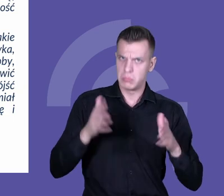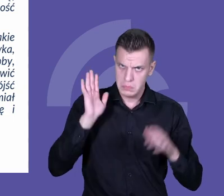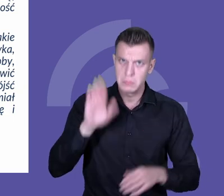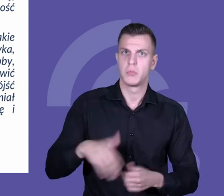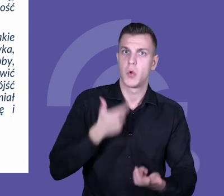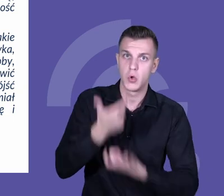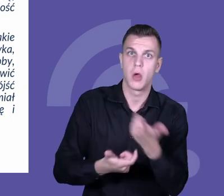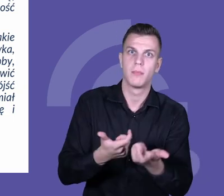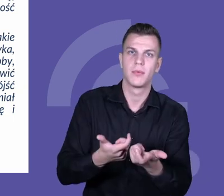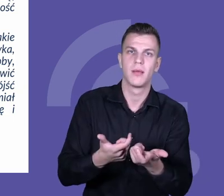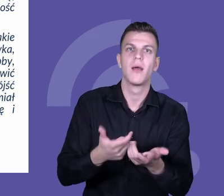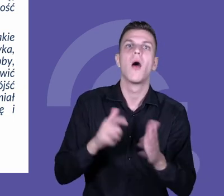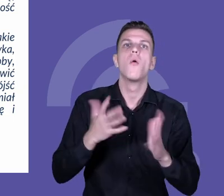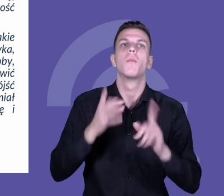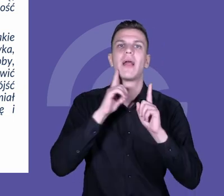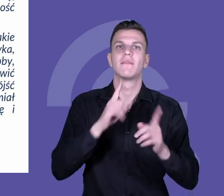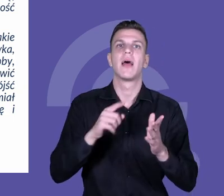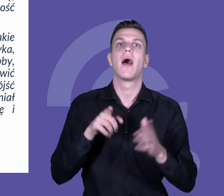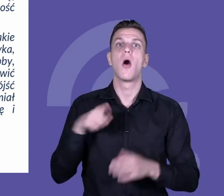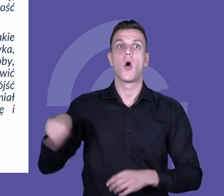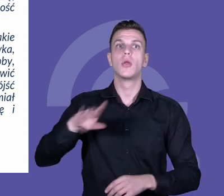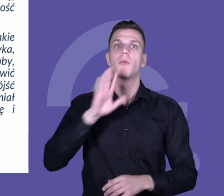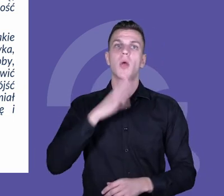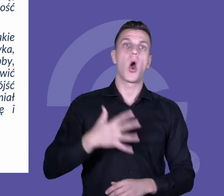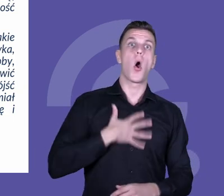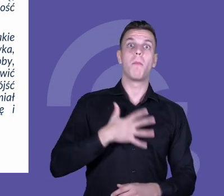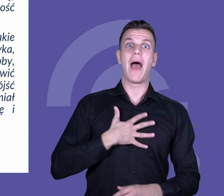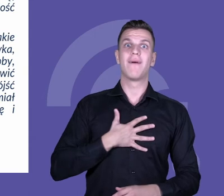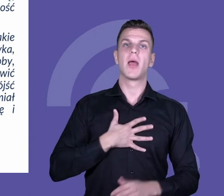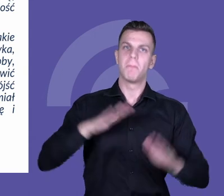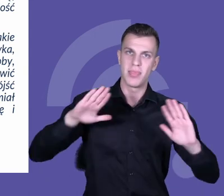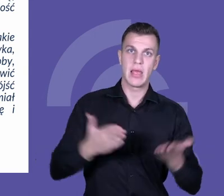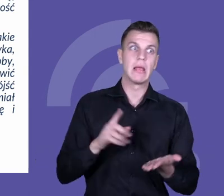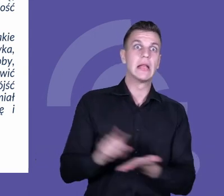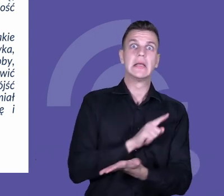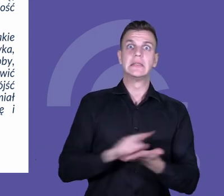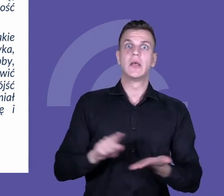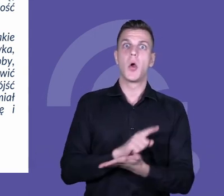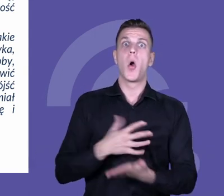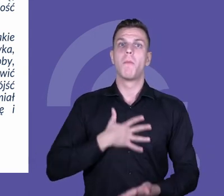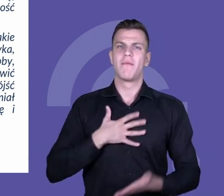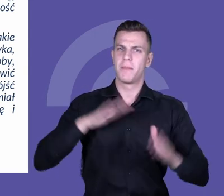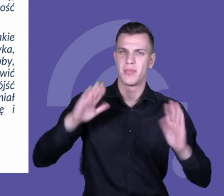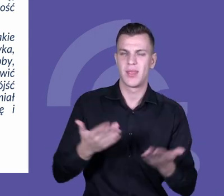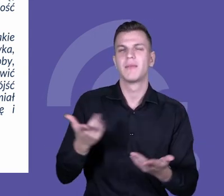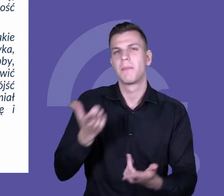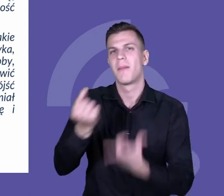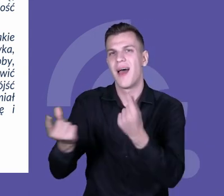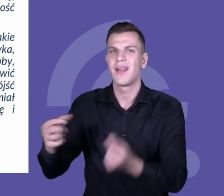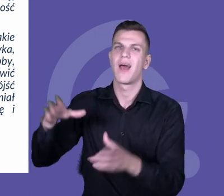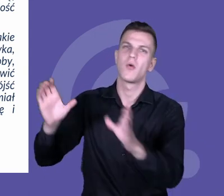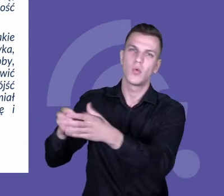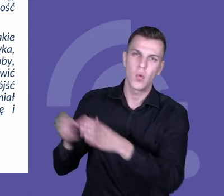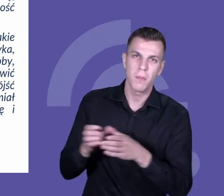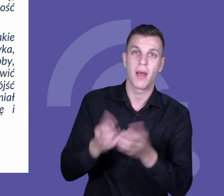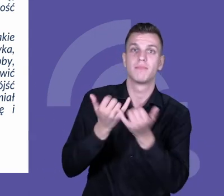znacznie mniej boją się popełniać błędy i mniej obawiają się ryzyka. Oprócz pracy w parach i grupach i współpracy w klasie, praca z